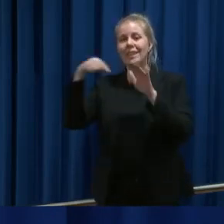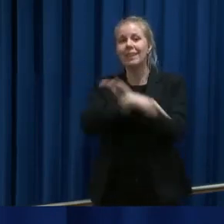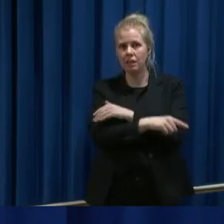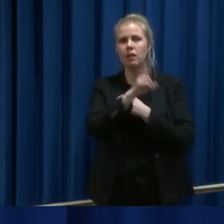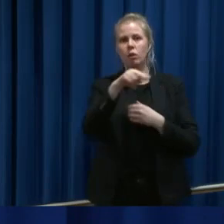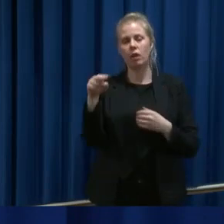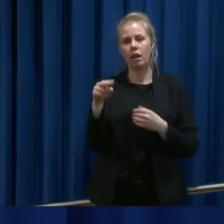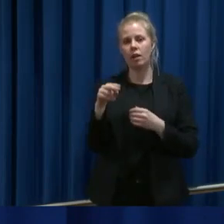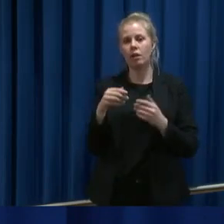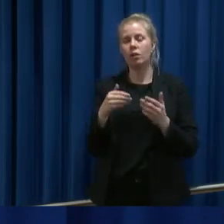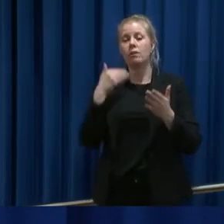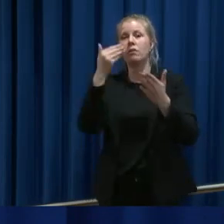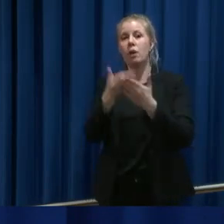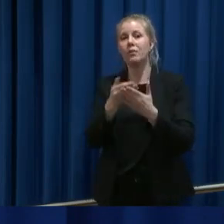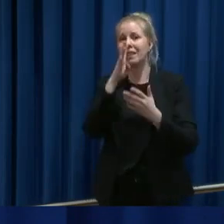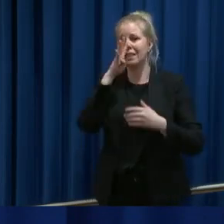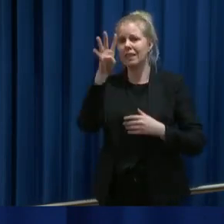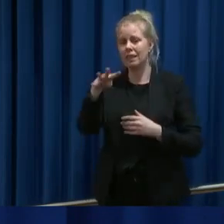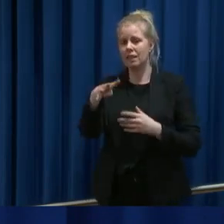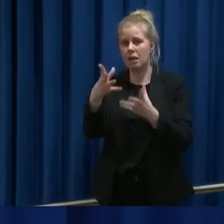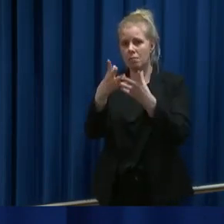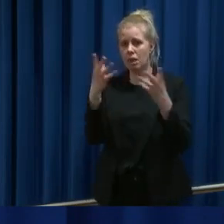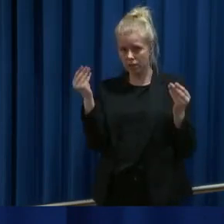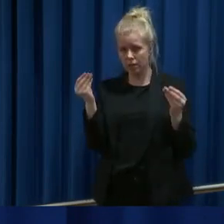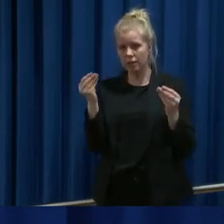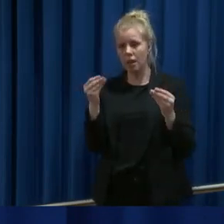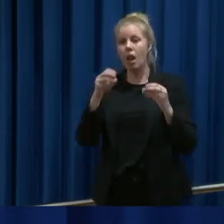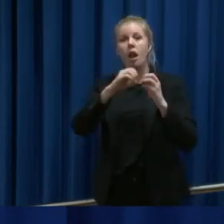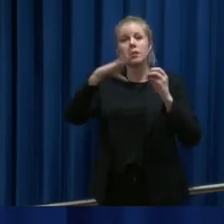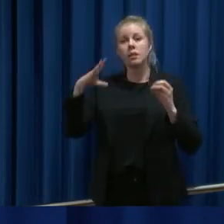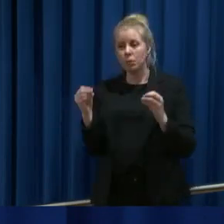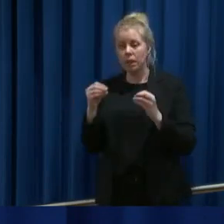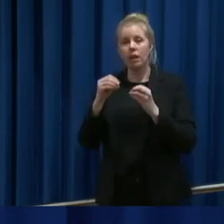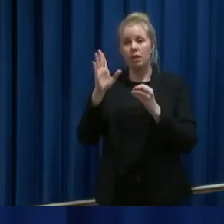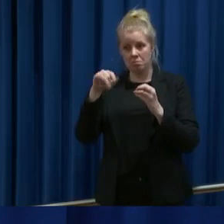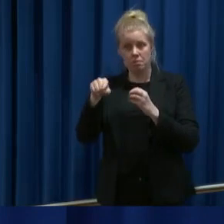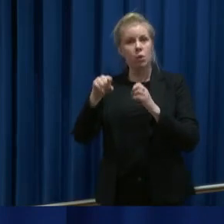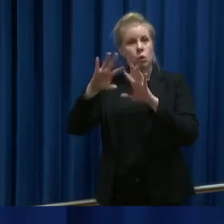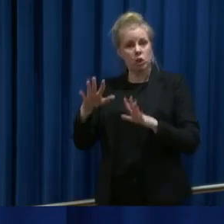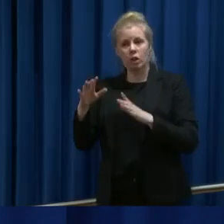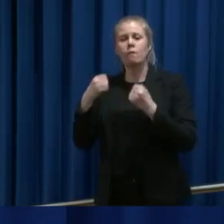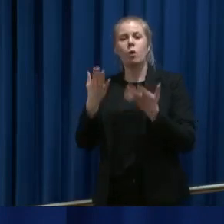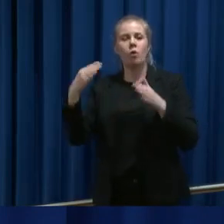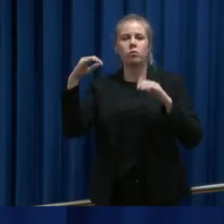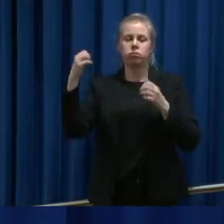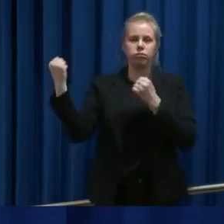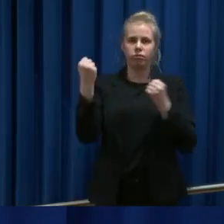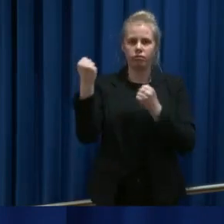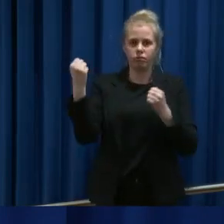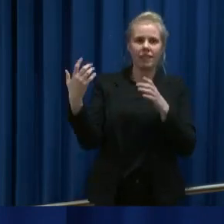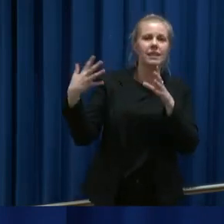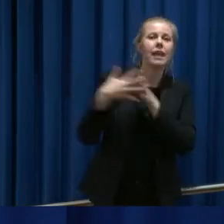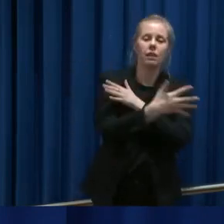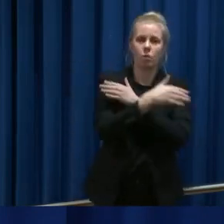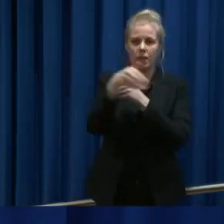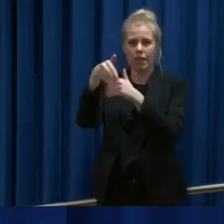første gang ut 19. mars. Og det betyr at lastebilene med utstyr får nå komme over grensen. Og som